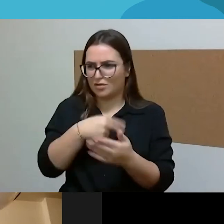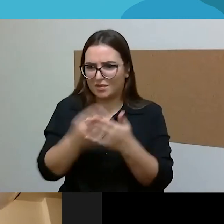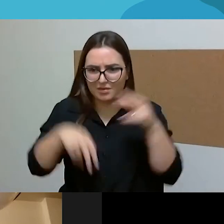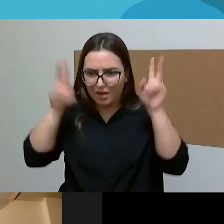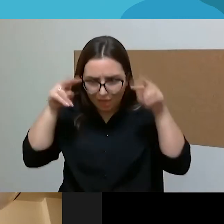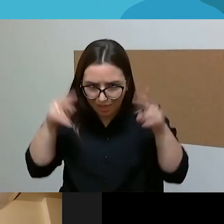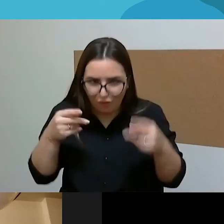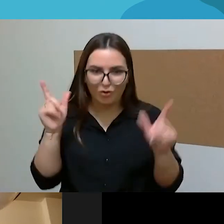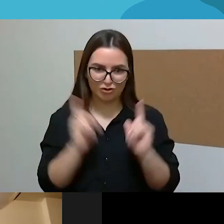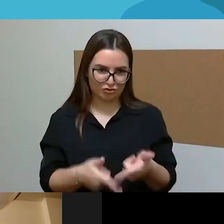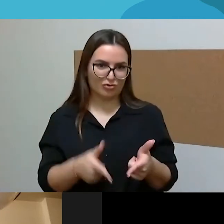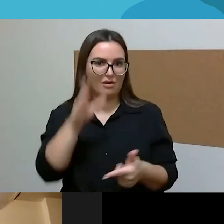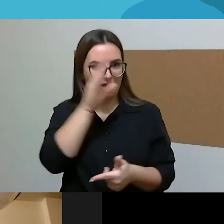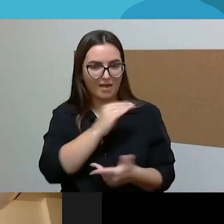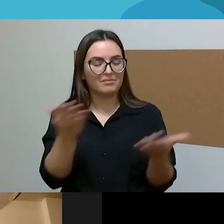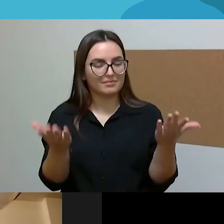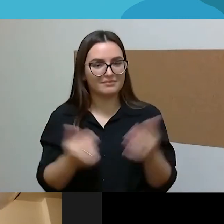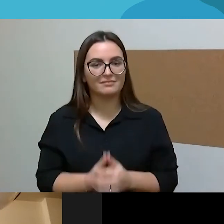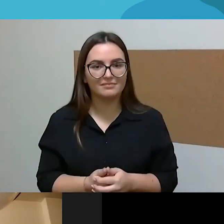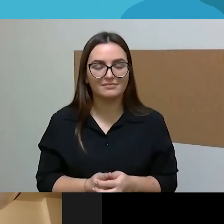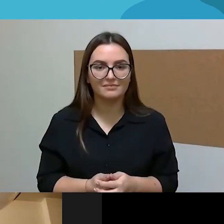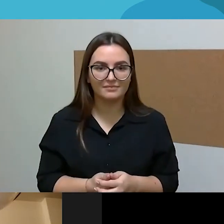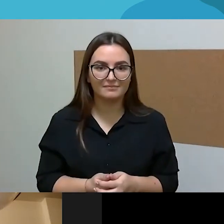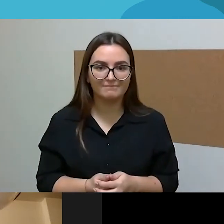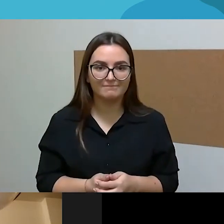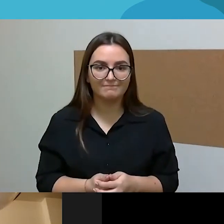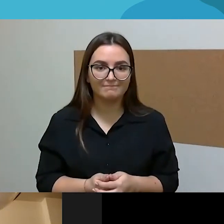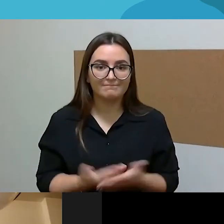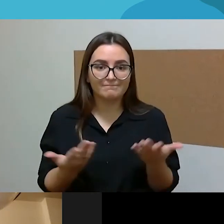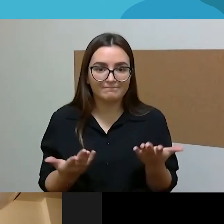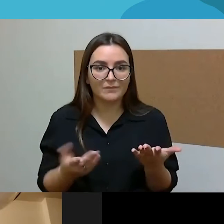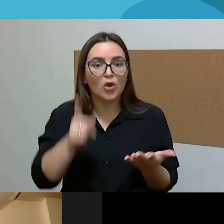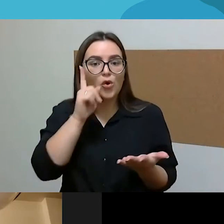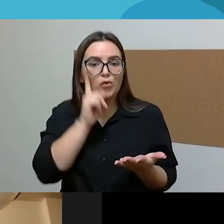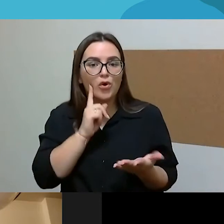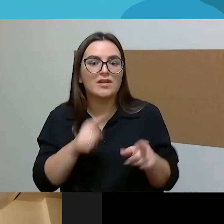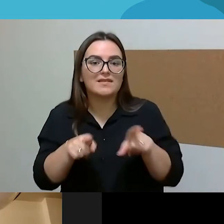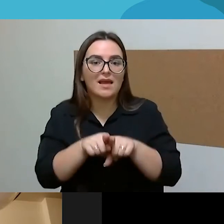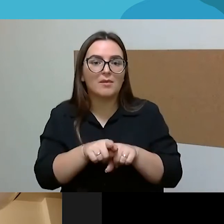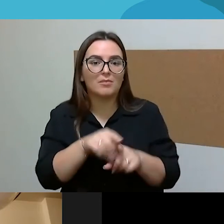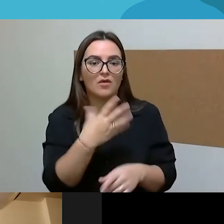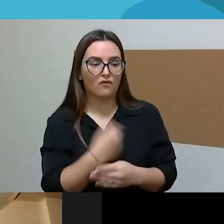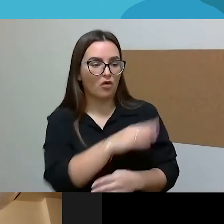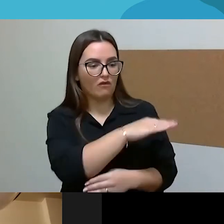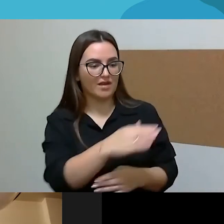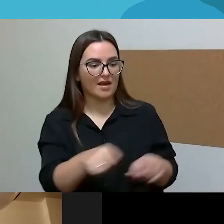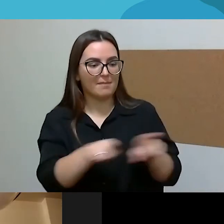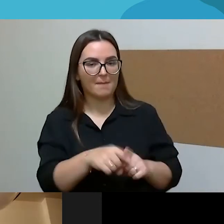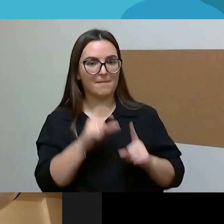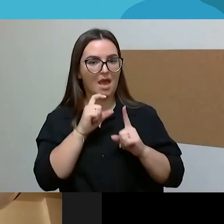Tu niverčiai tą daryt kažką tolką, tai... Tu noris būti vis tiek savo vaikam super didelį tokiu,